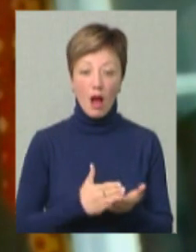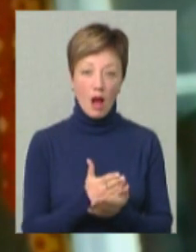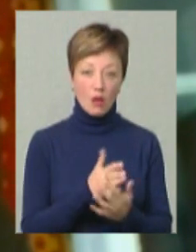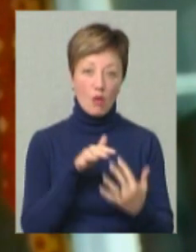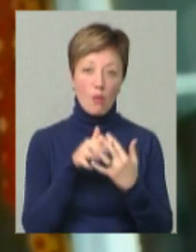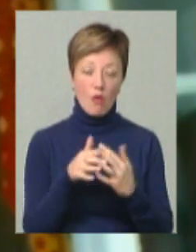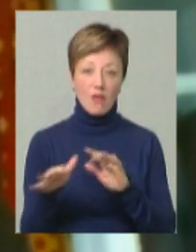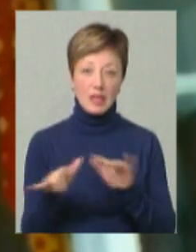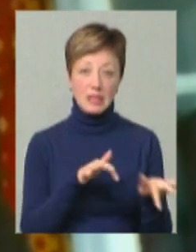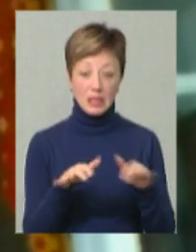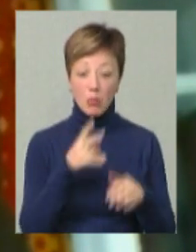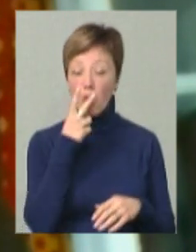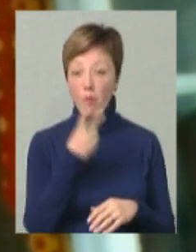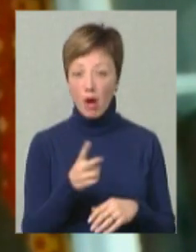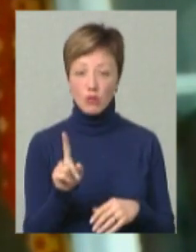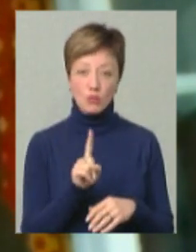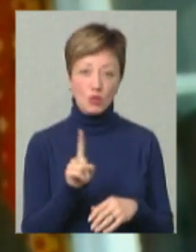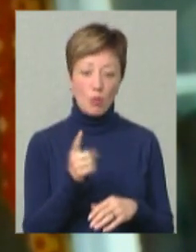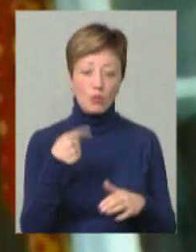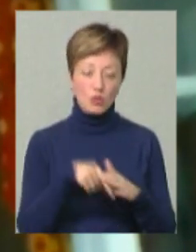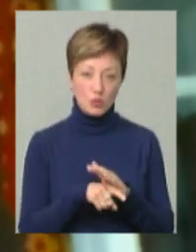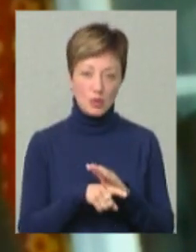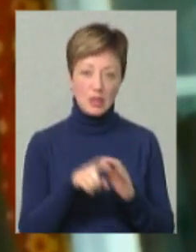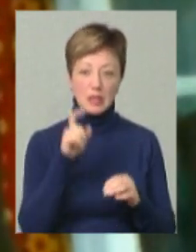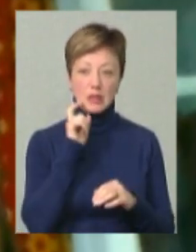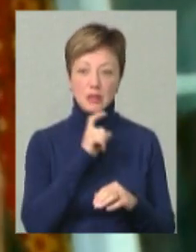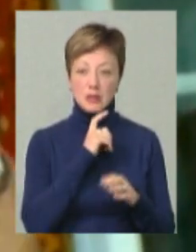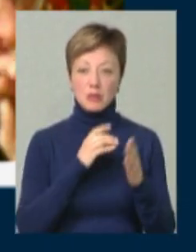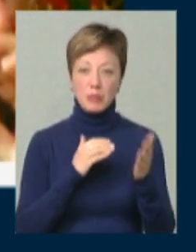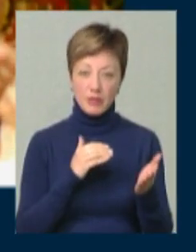бойових дій, то ми побачимо, що по суті з півночі